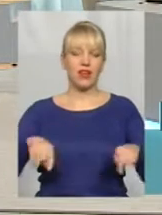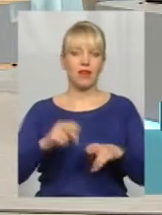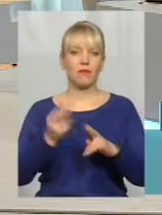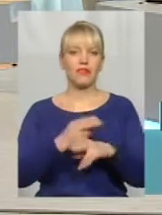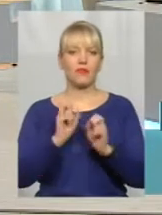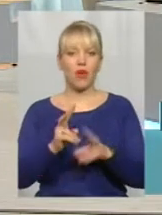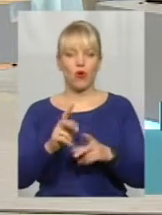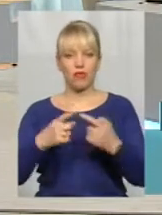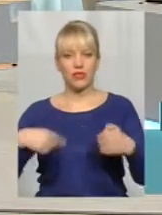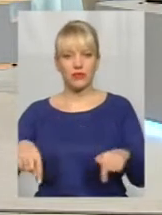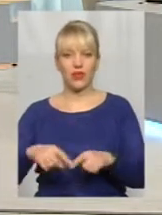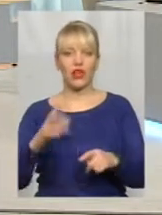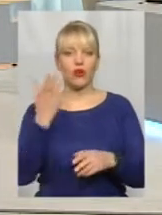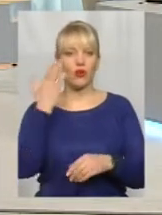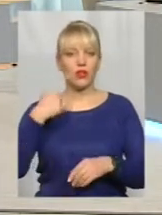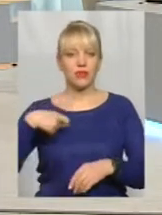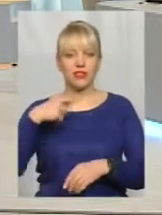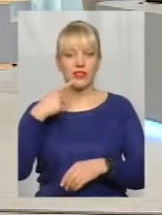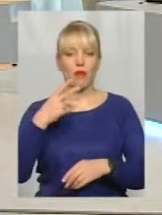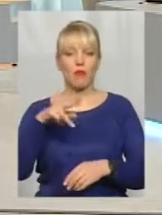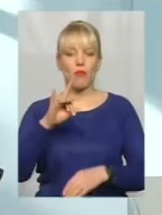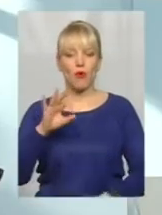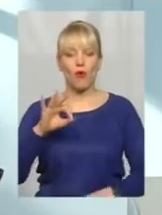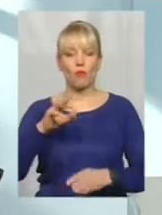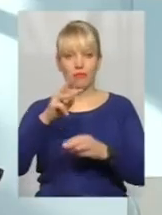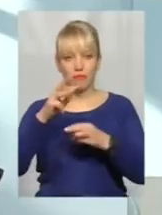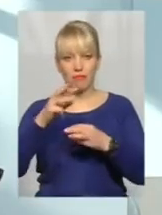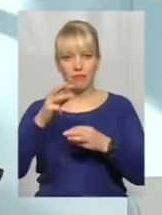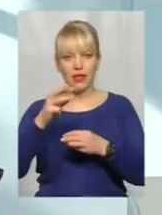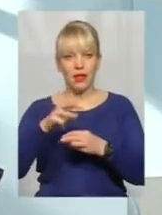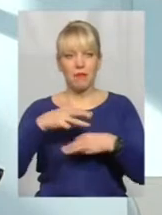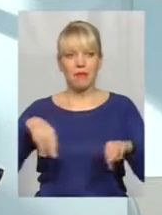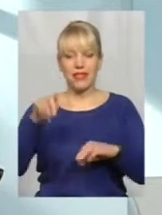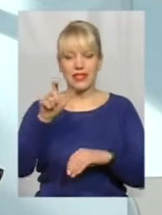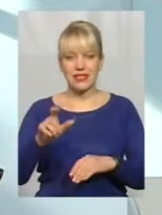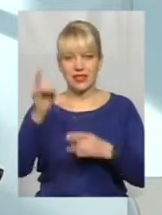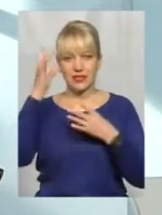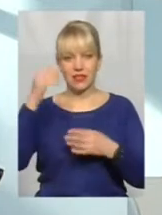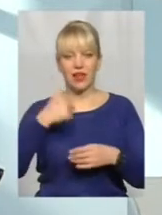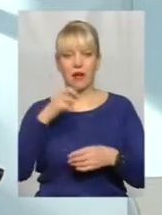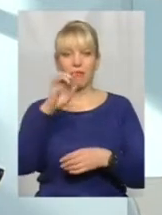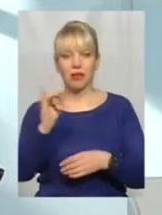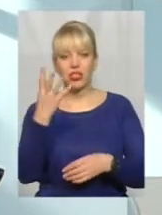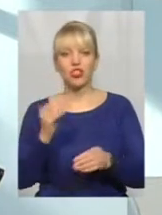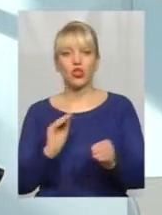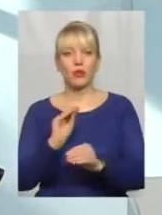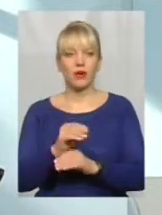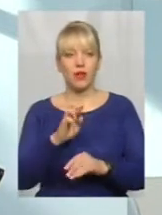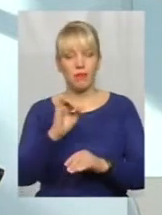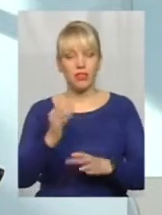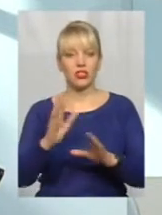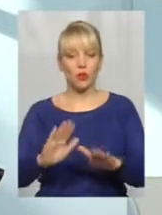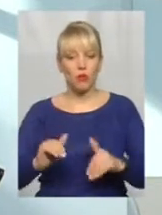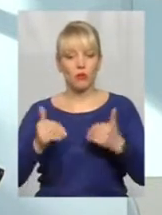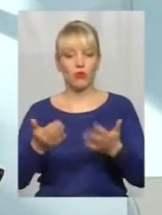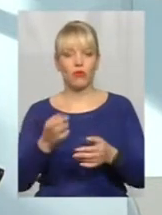коли президент сказав, що про міністра цивільного, то я ще навіть далі додавав би, я, наприклад, запропонував би